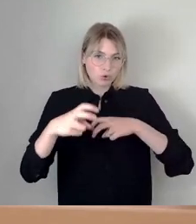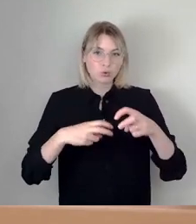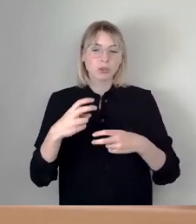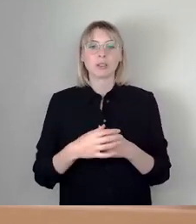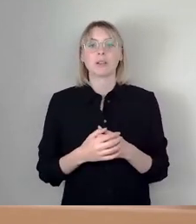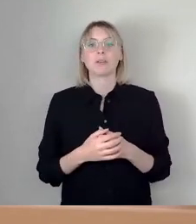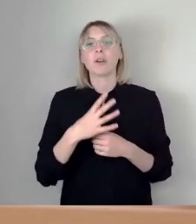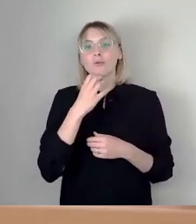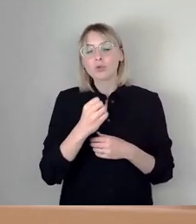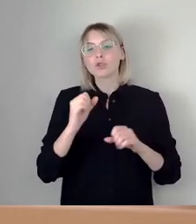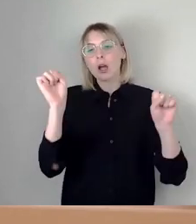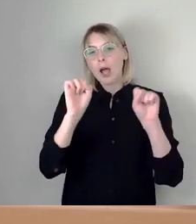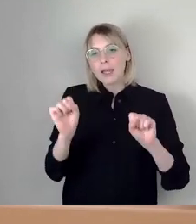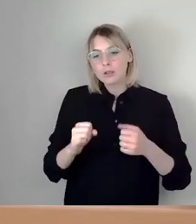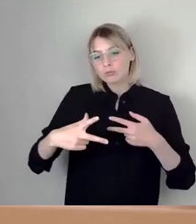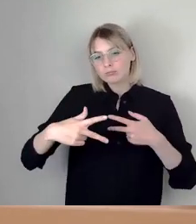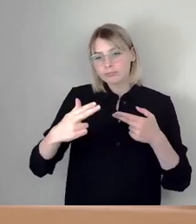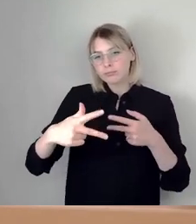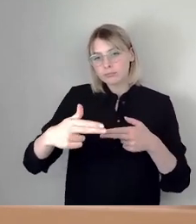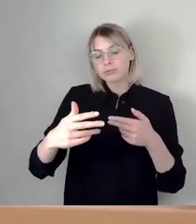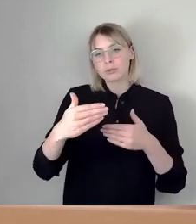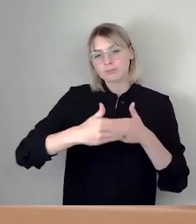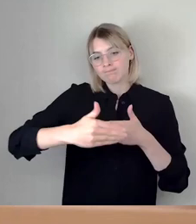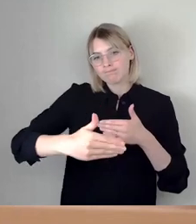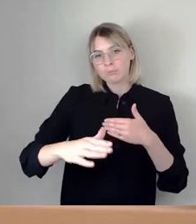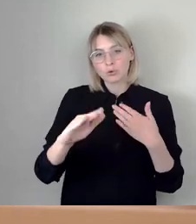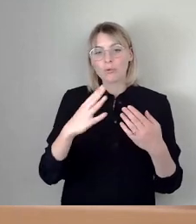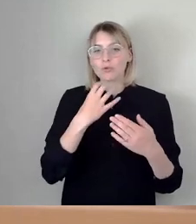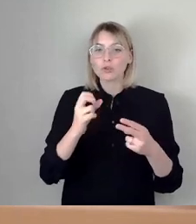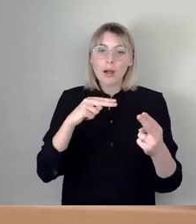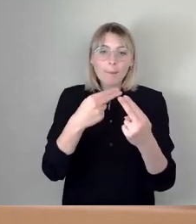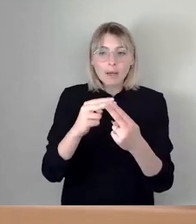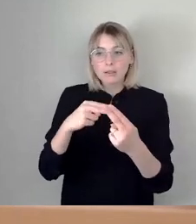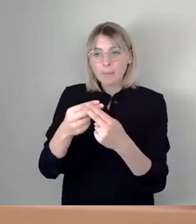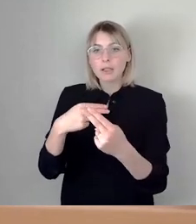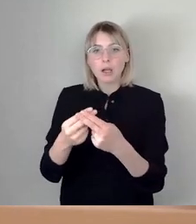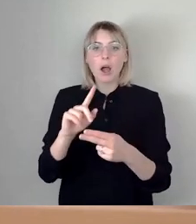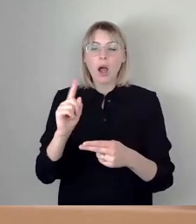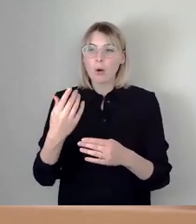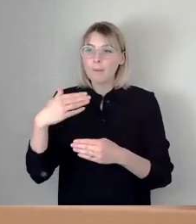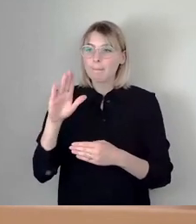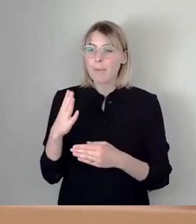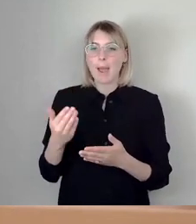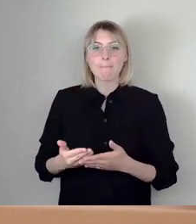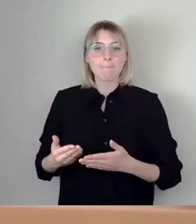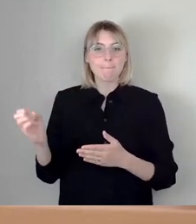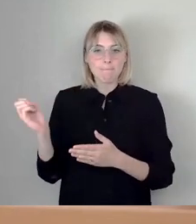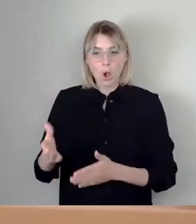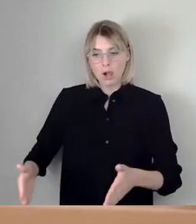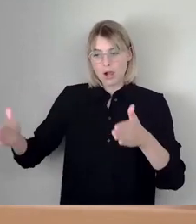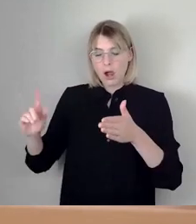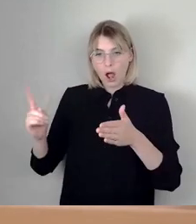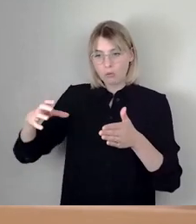entsprechend anzupassen. Wir haben an vielen Stellen zusätzliche Müllbehälter aufgestellt. Da haben sich sowohl der